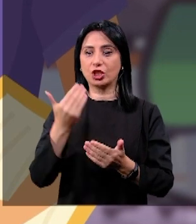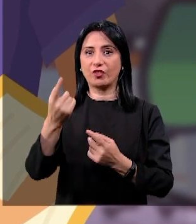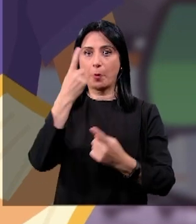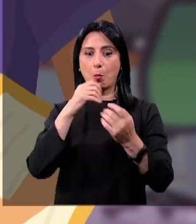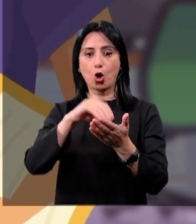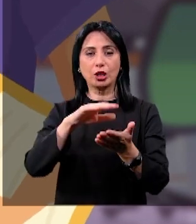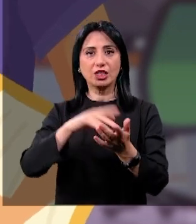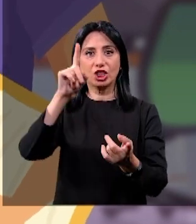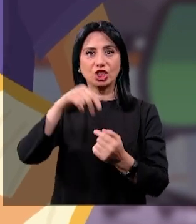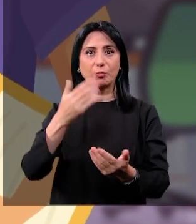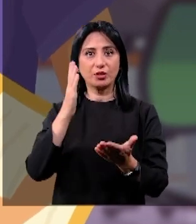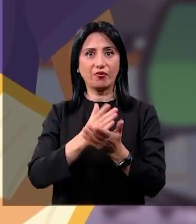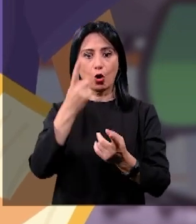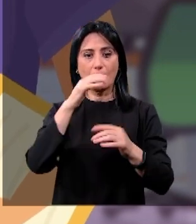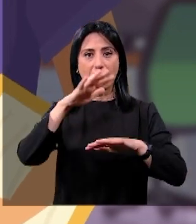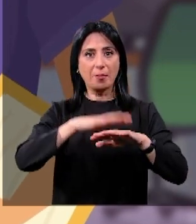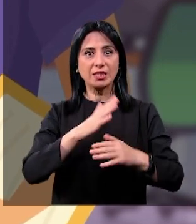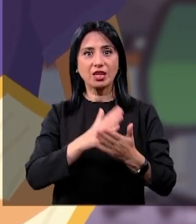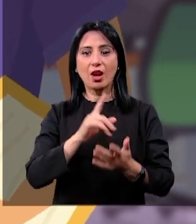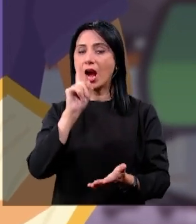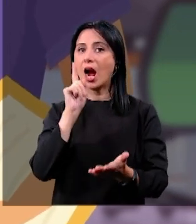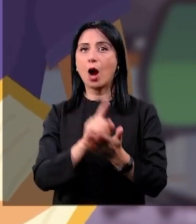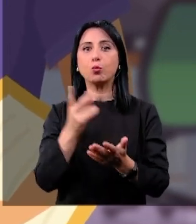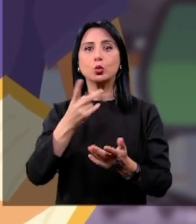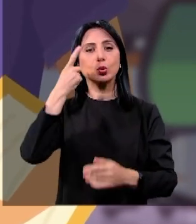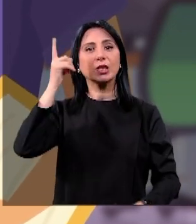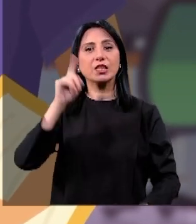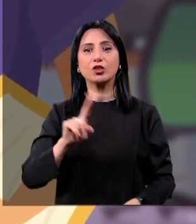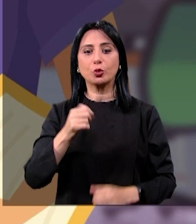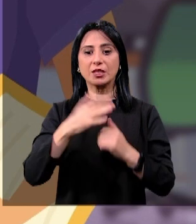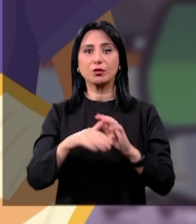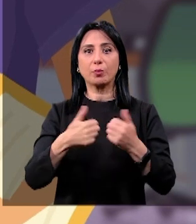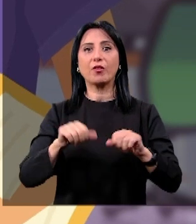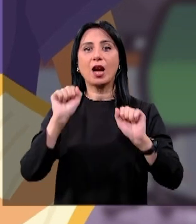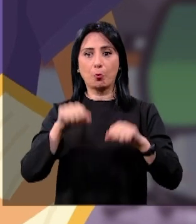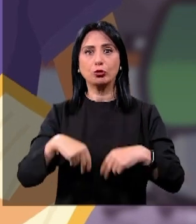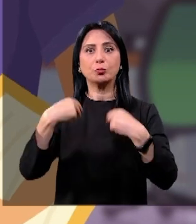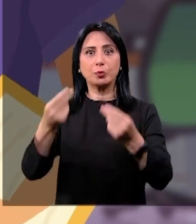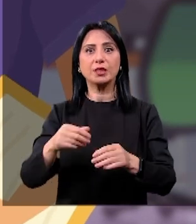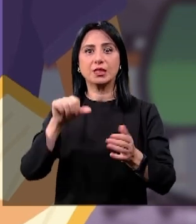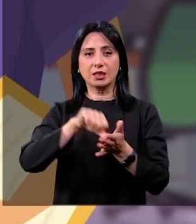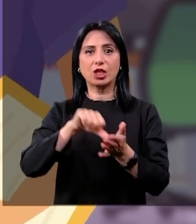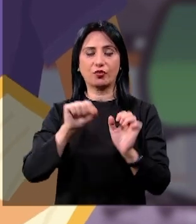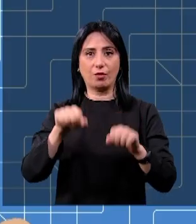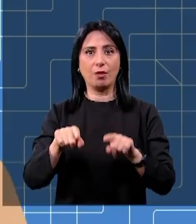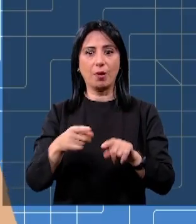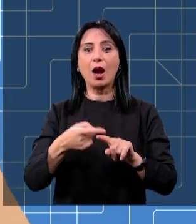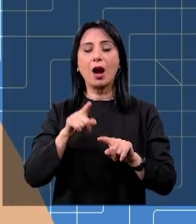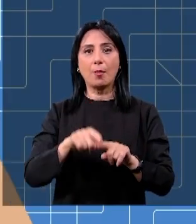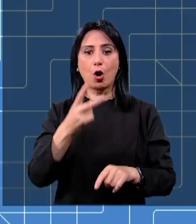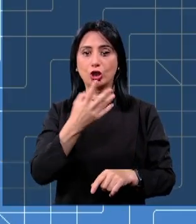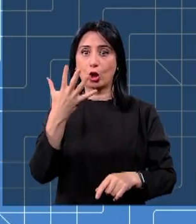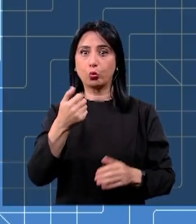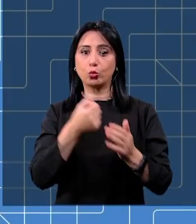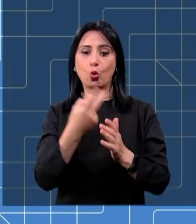dairədə sənsə və sənin göstəricilərin müvafiq qurumun göstəricilər bazasındadırsa, bilməlisən ki, MSK sənə seçkilərdə iştirak etmək imkanı